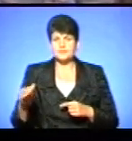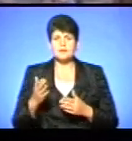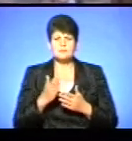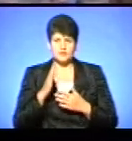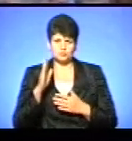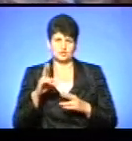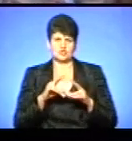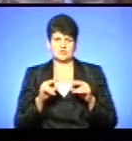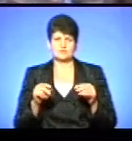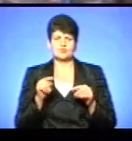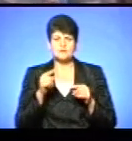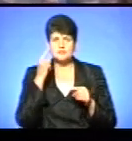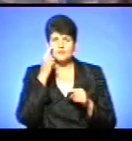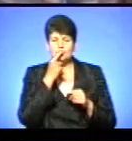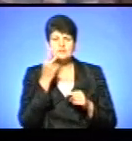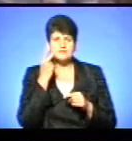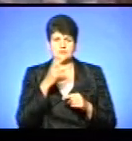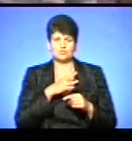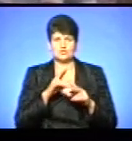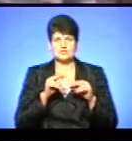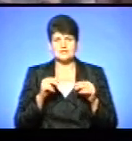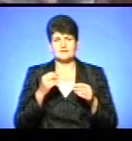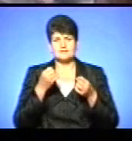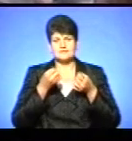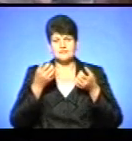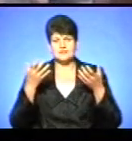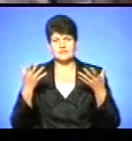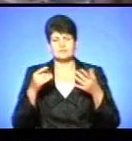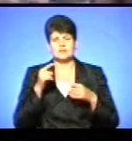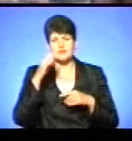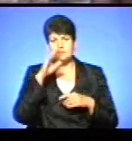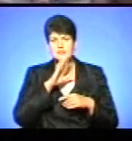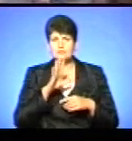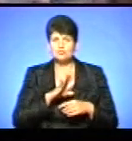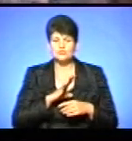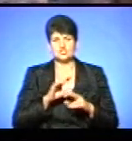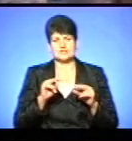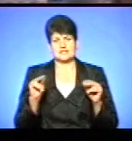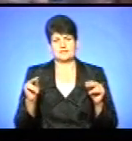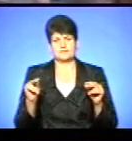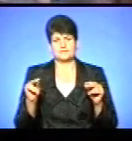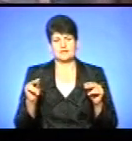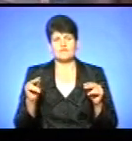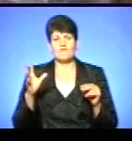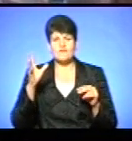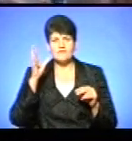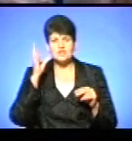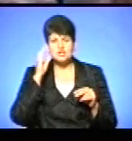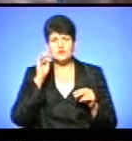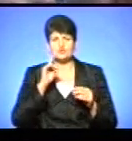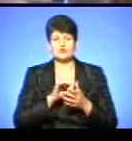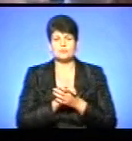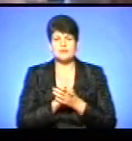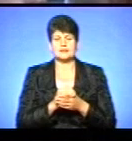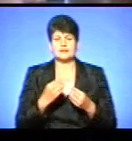щасливим, щоб їхні очі завжди були щасливі, сяяли, щоб їхні батьки були щасливі. І вважаю, що саме мир дає